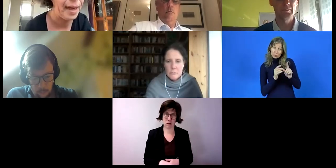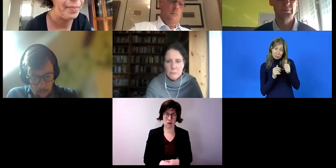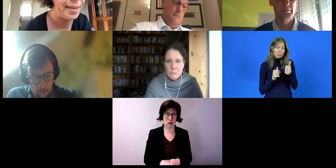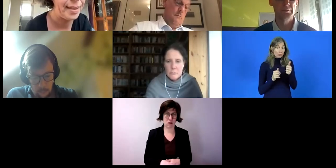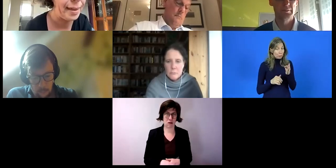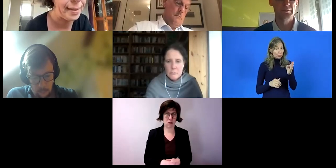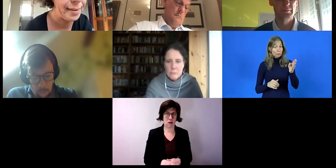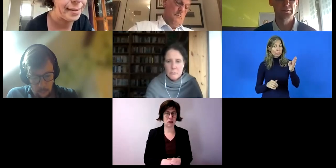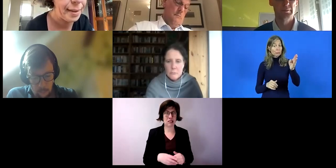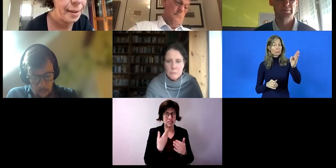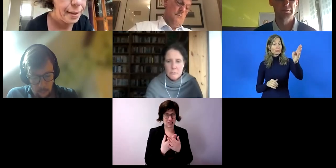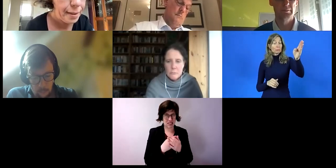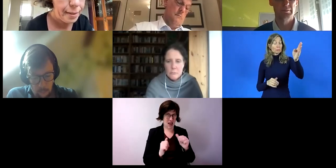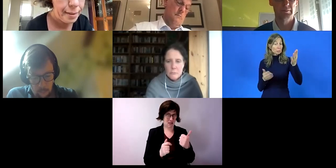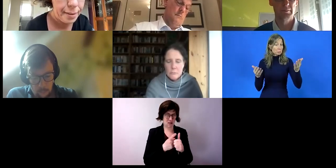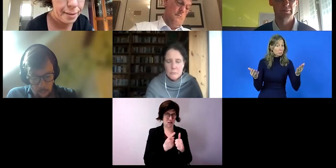Einmal das.